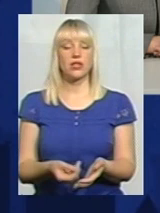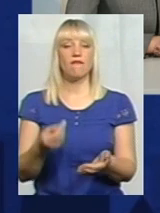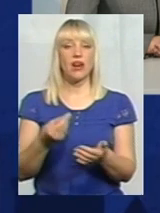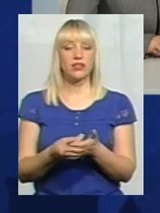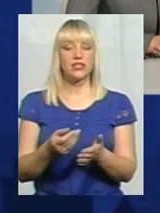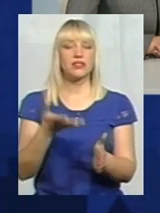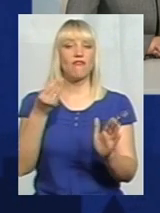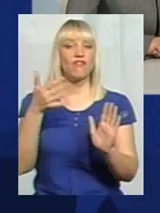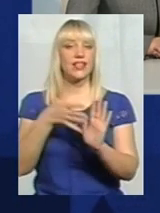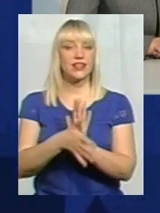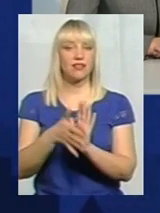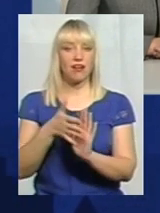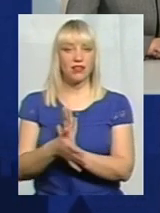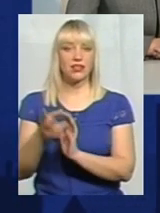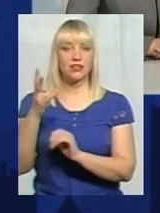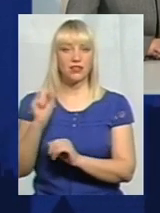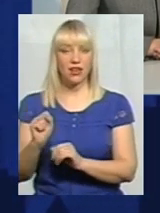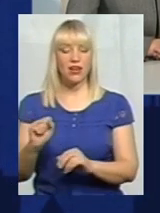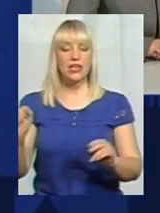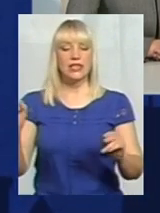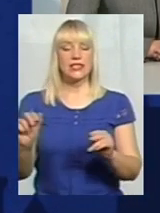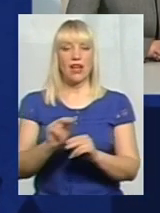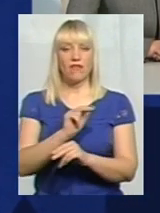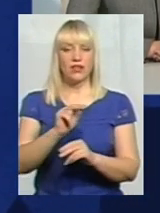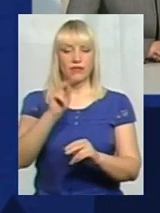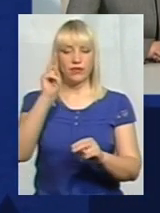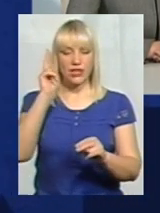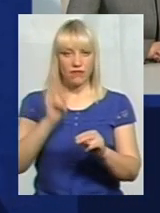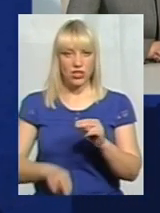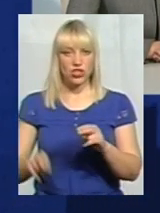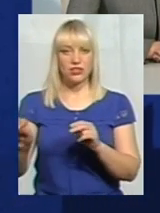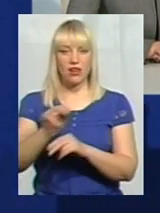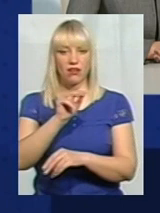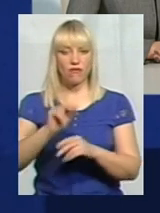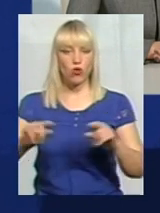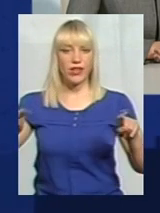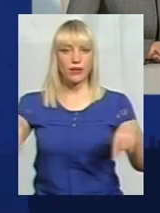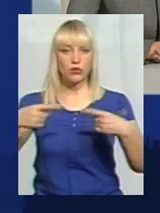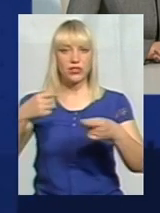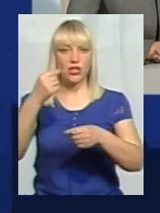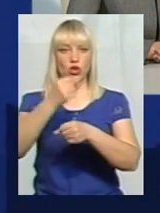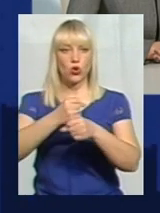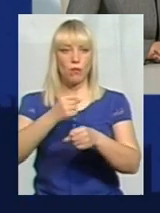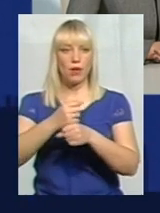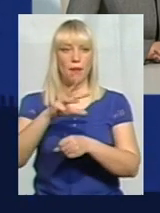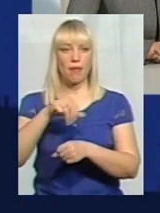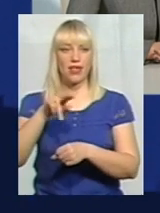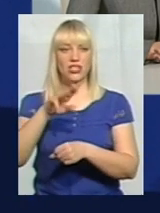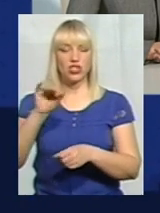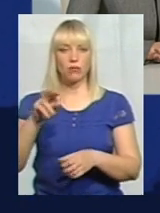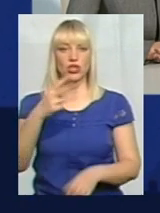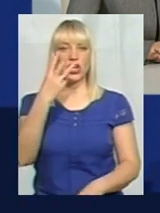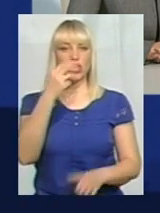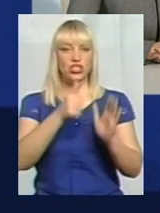витрат на завершення повністю ремонтно-реставраційних робіт палацу Меджибіш 69,3